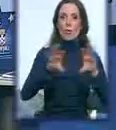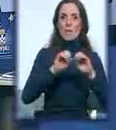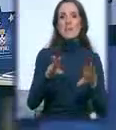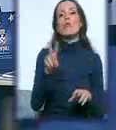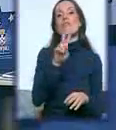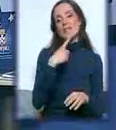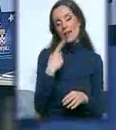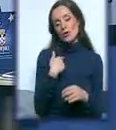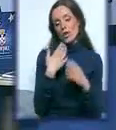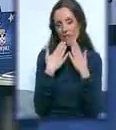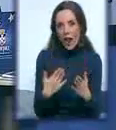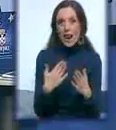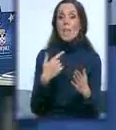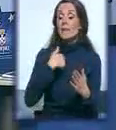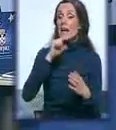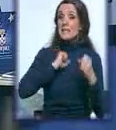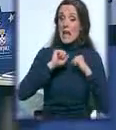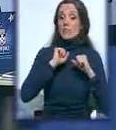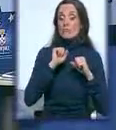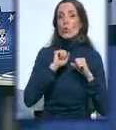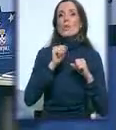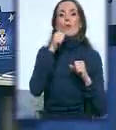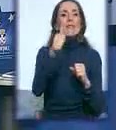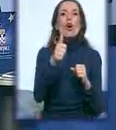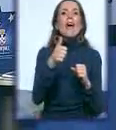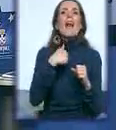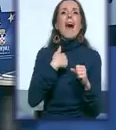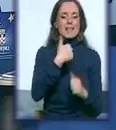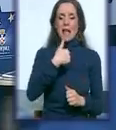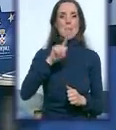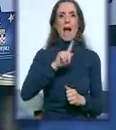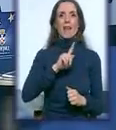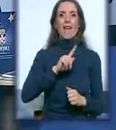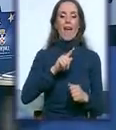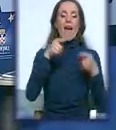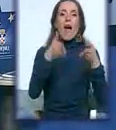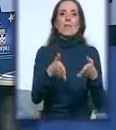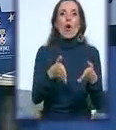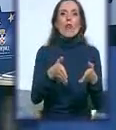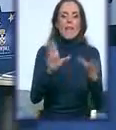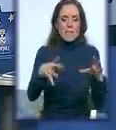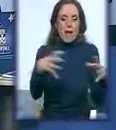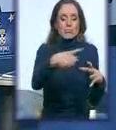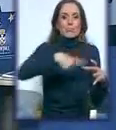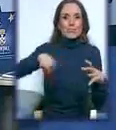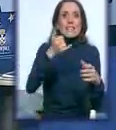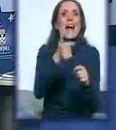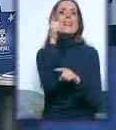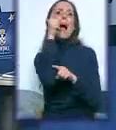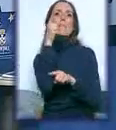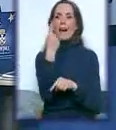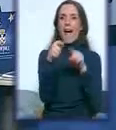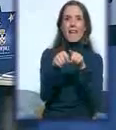dana da počeši od mojih kolega bez kojih ovakova emisija ne bi mogla da postoji. Dakle, ovde iza kamere je sada žena. Ovde su moji